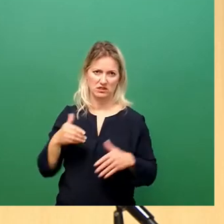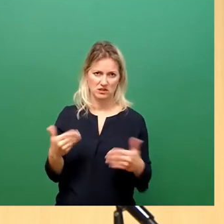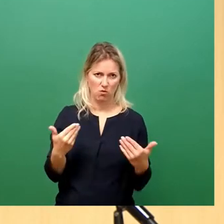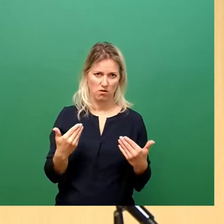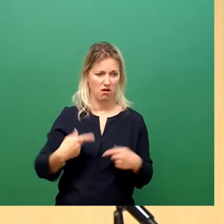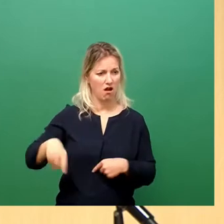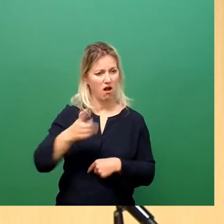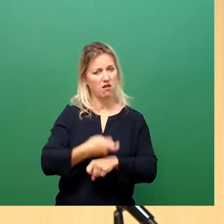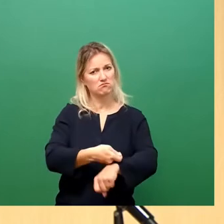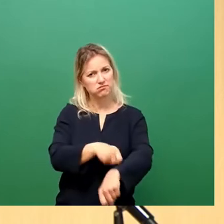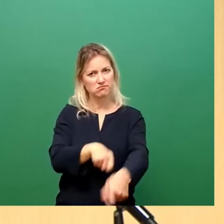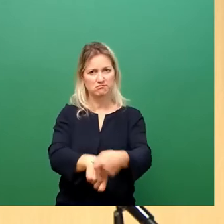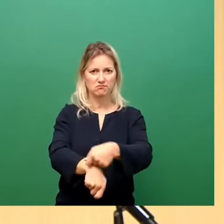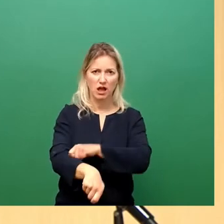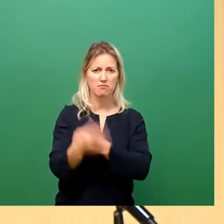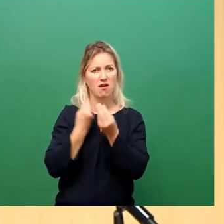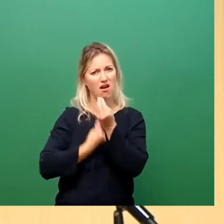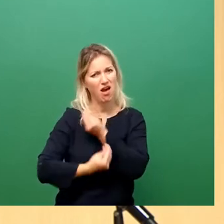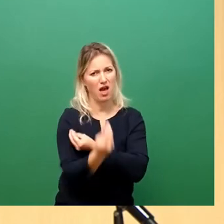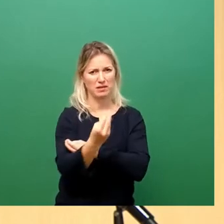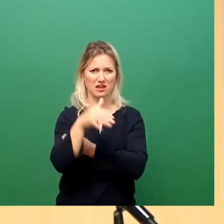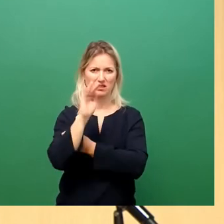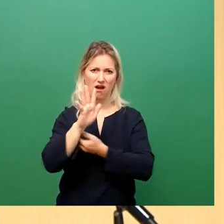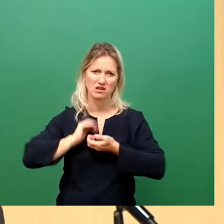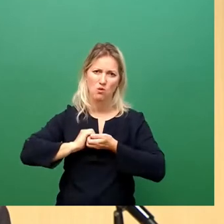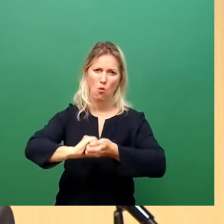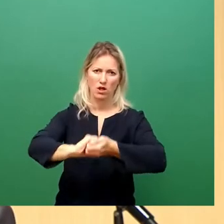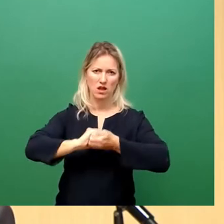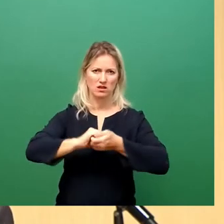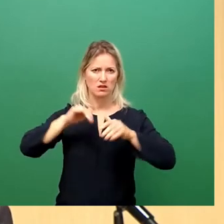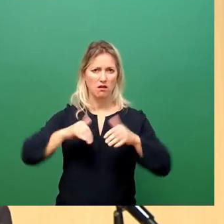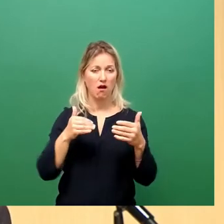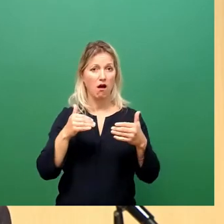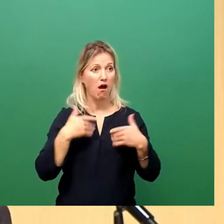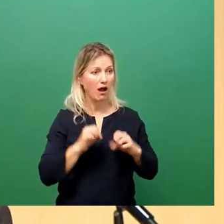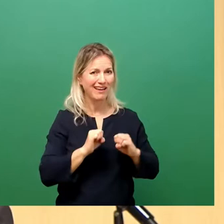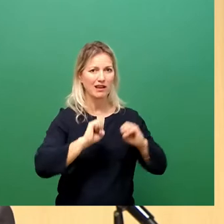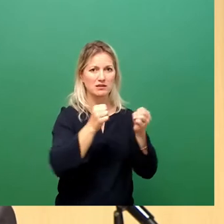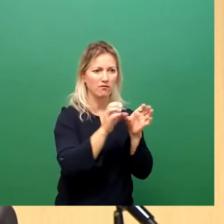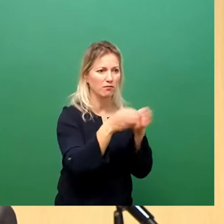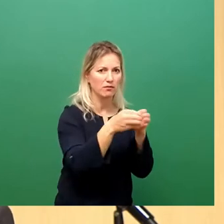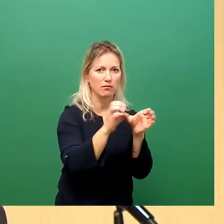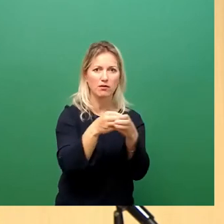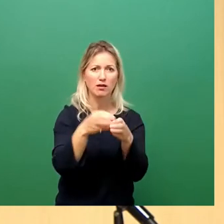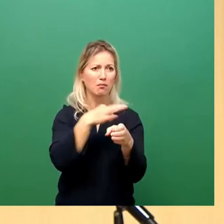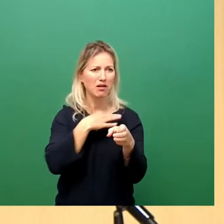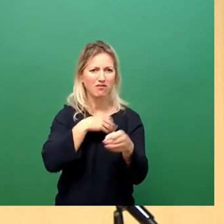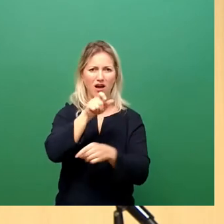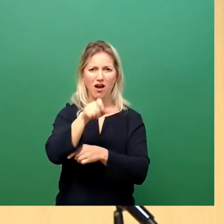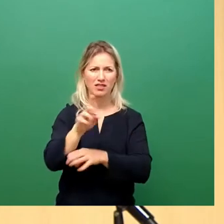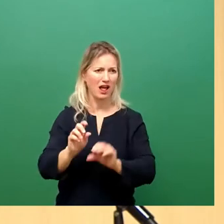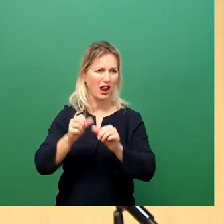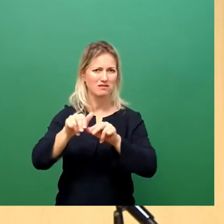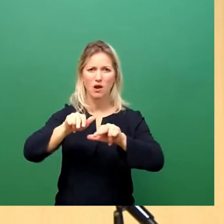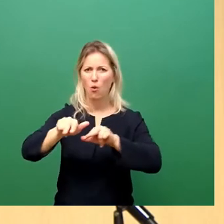mit viel Empathie und Solidarität haben sich Initiativen, Hilfsorganisationen, Privatpersonen und auch